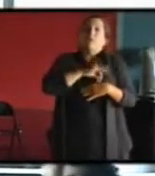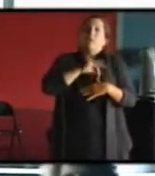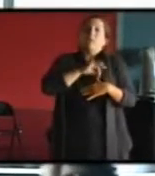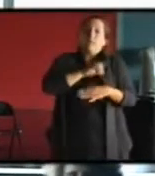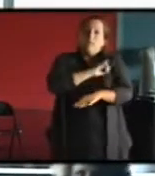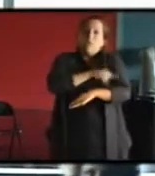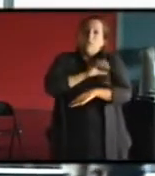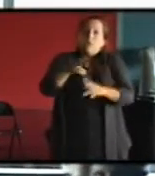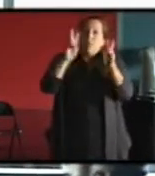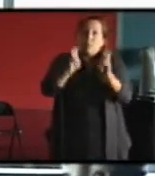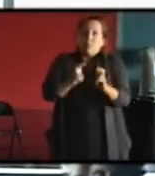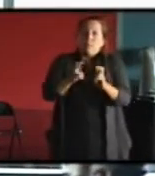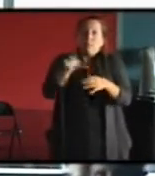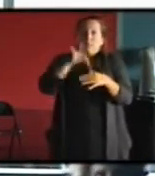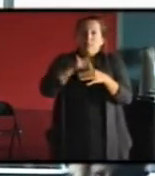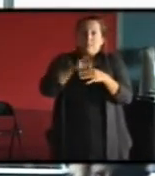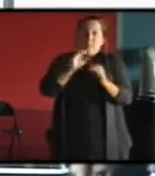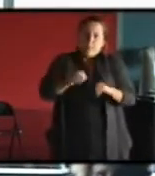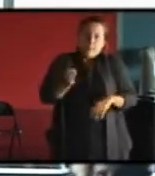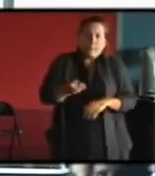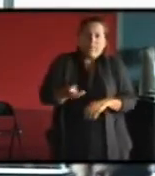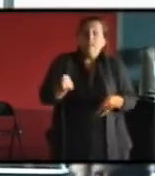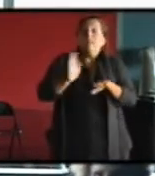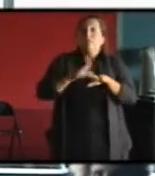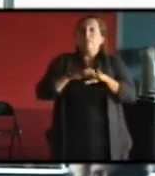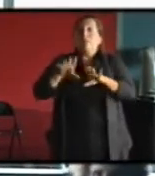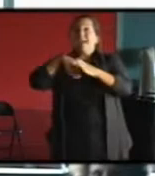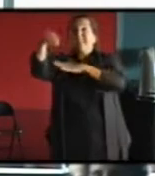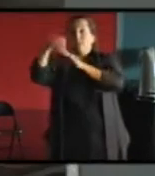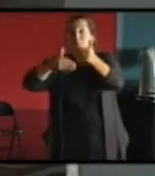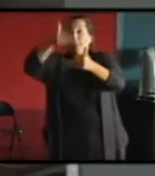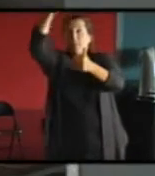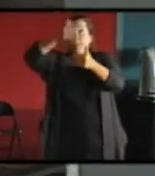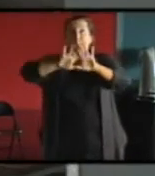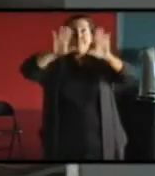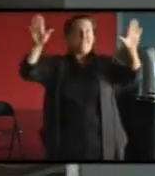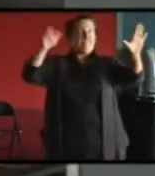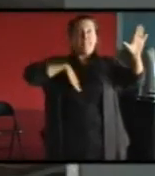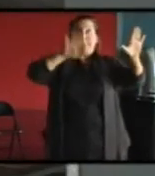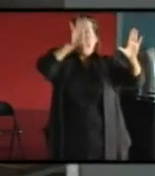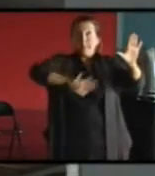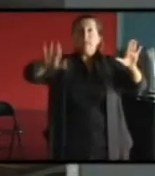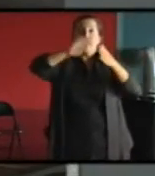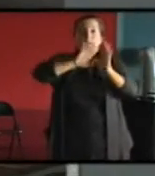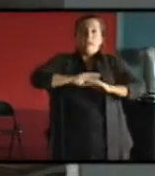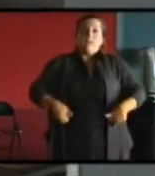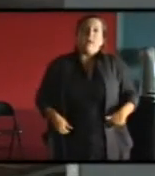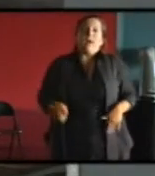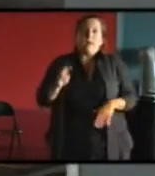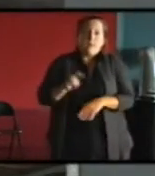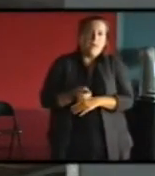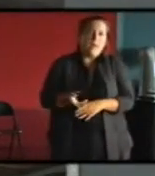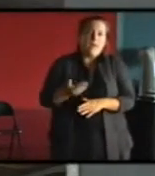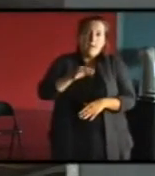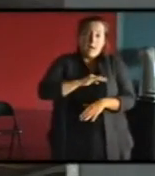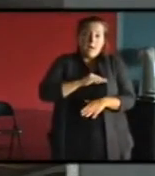arrive à faire baisser la consommation énergétique et l'isolation extérieure venant seulement quand on